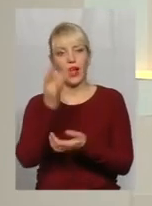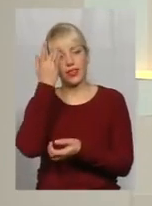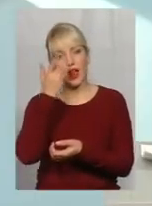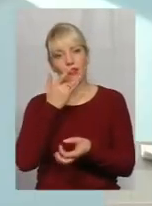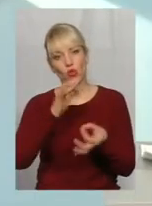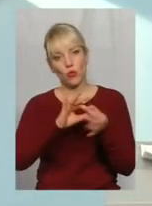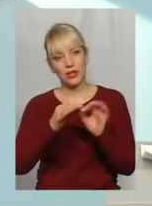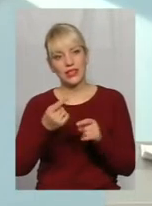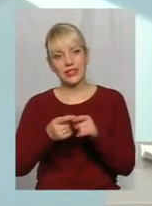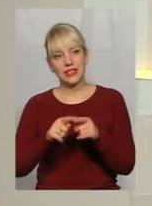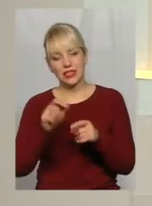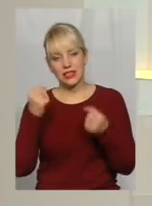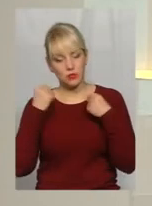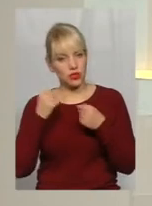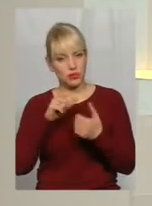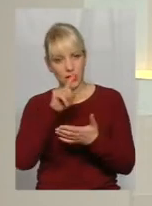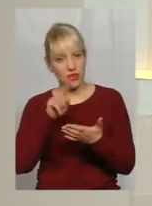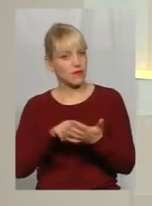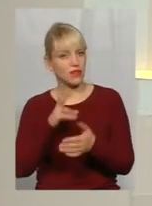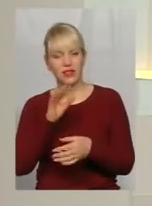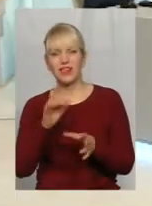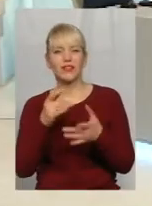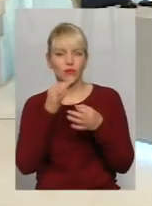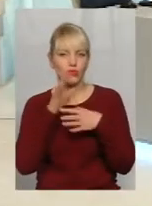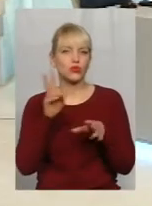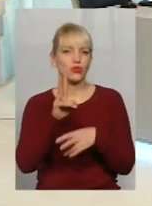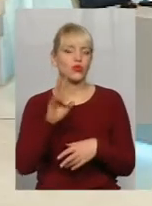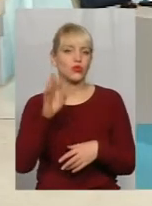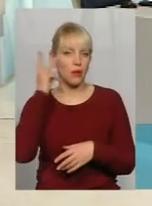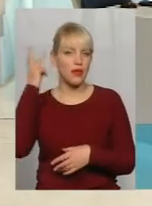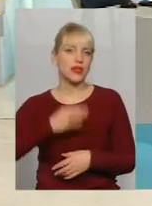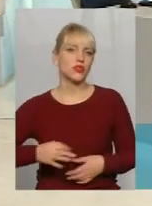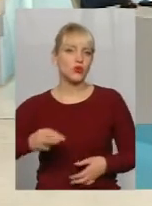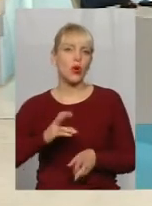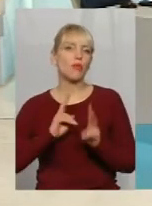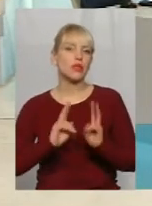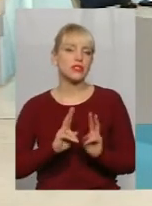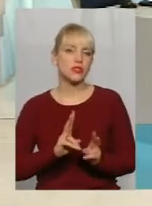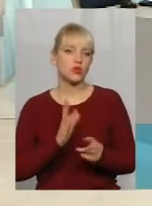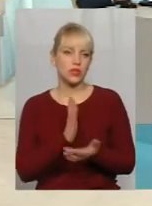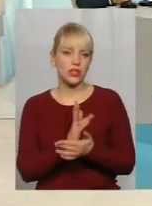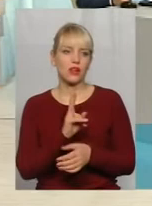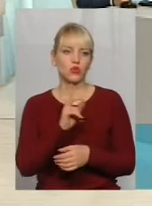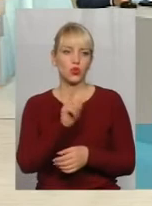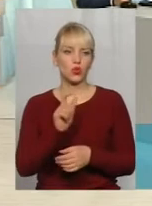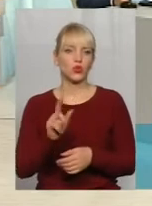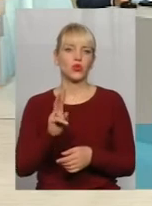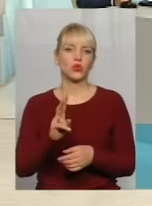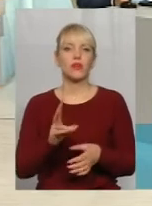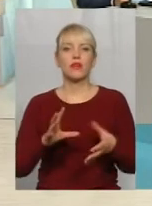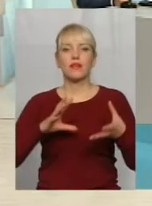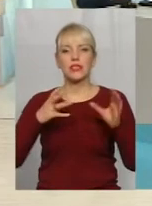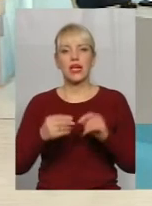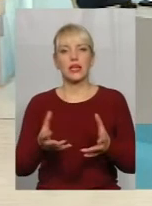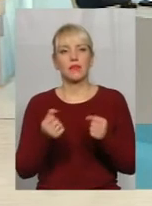З цих спортсменів? Ні, не з цих спортсменів. З Мельницької області маю на увазі. Є якась кількість людей, скільки нас всього брало